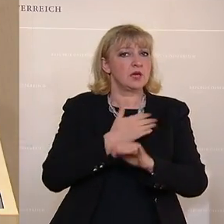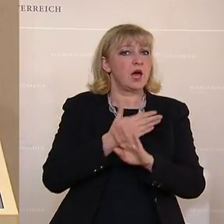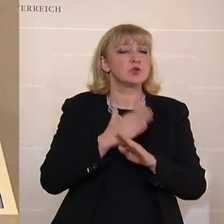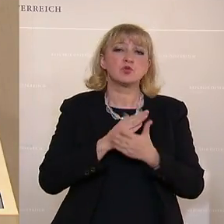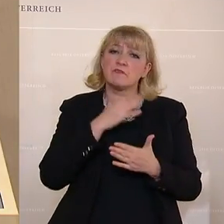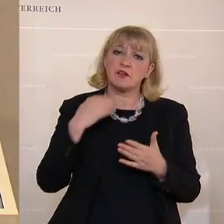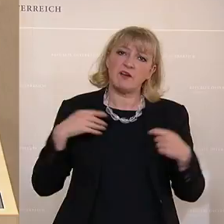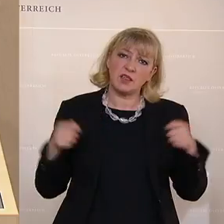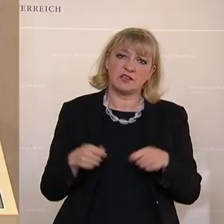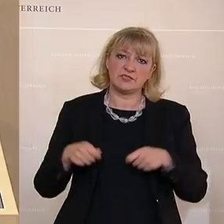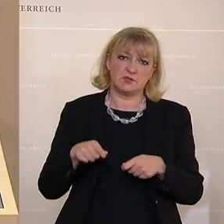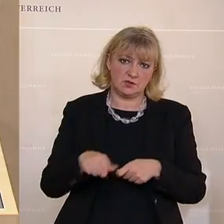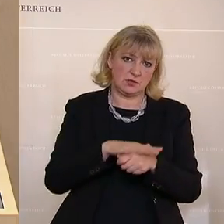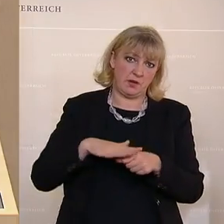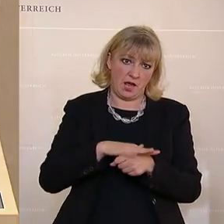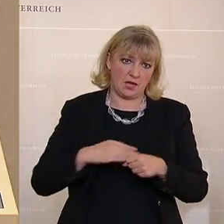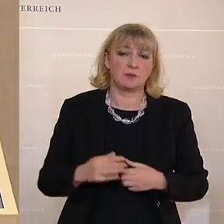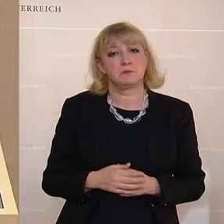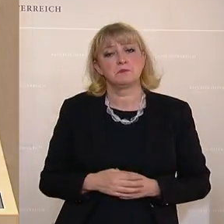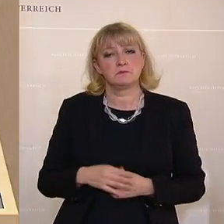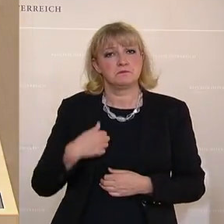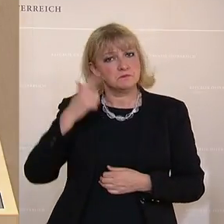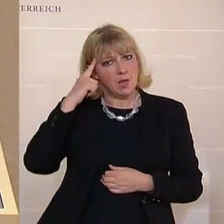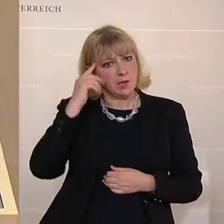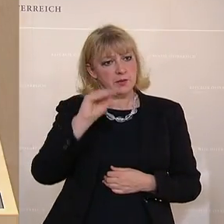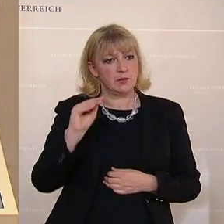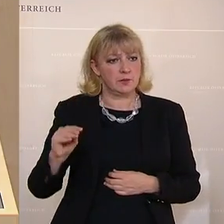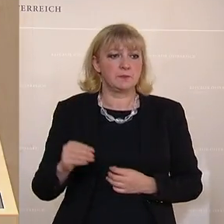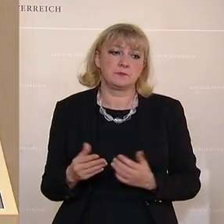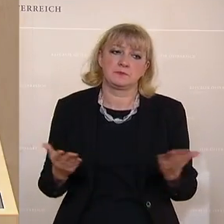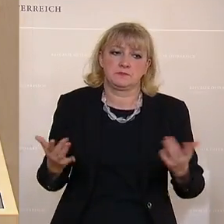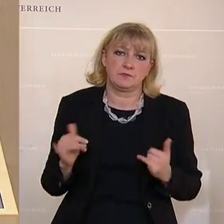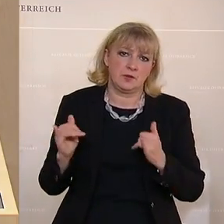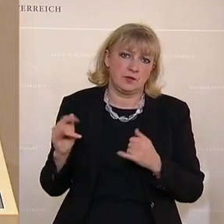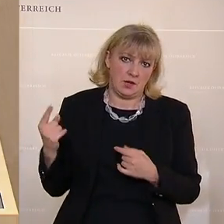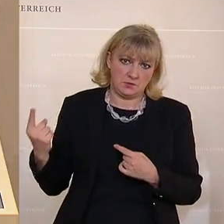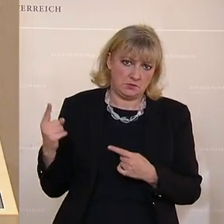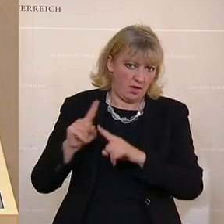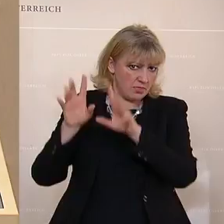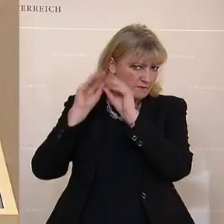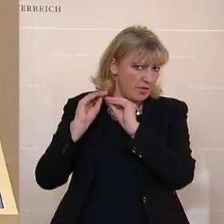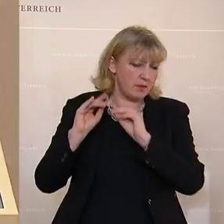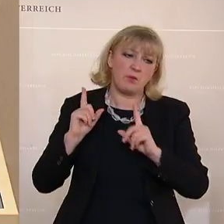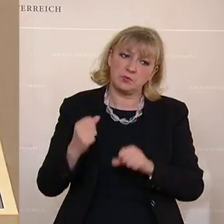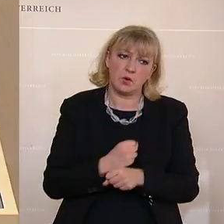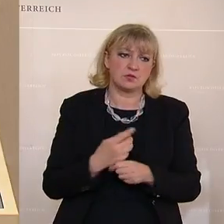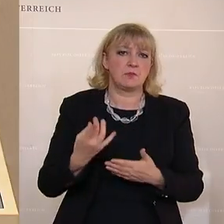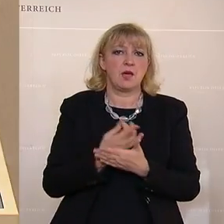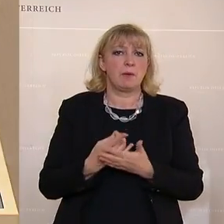investiert worden, auch in diesem Bereich. Ich darf Sie erinnern, es ist, auch wenn Sie es anders jetzt da wahrnehmen, aber dennoch im